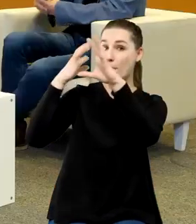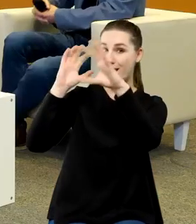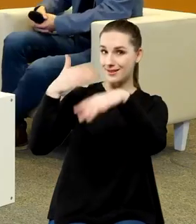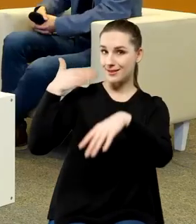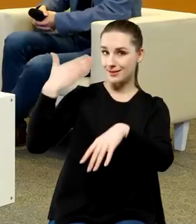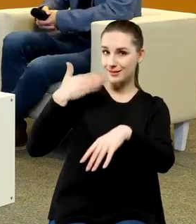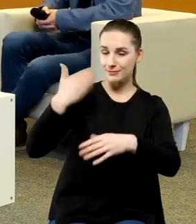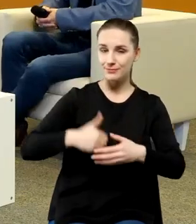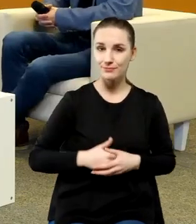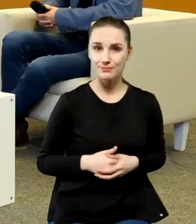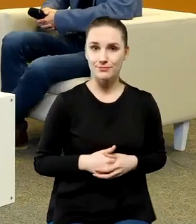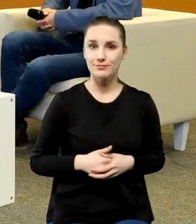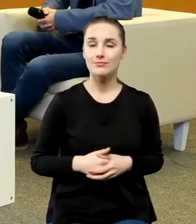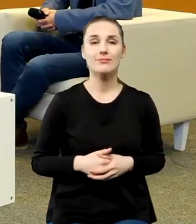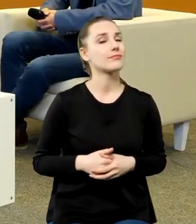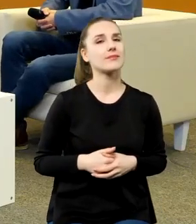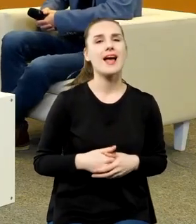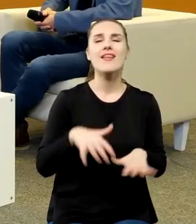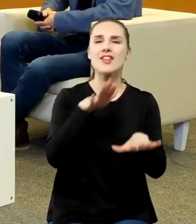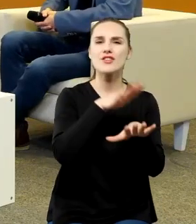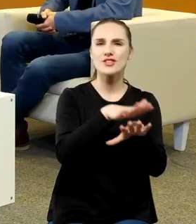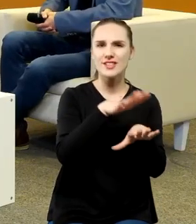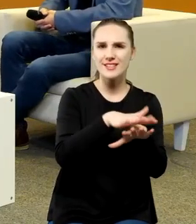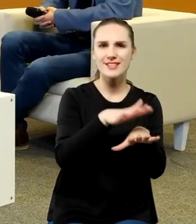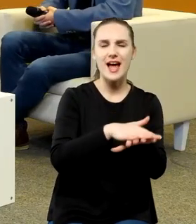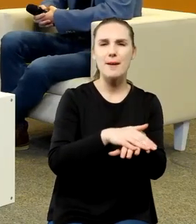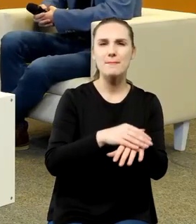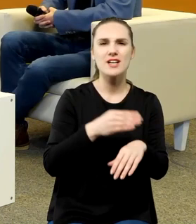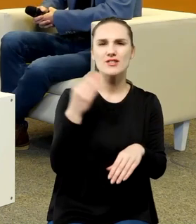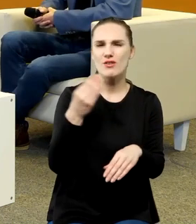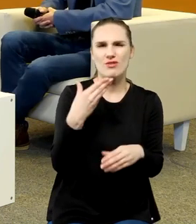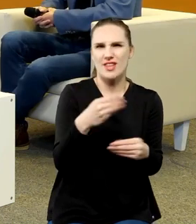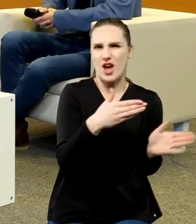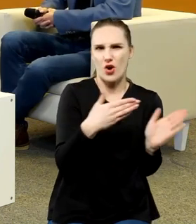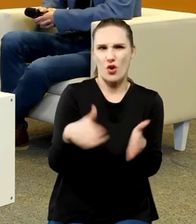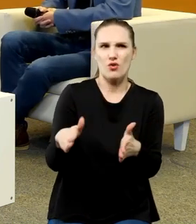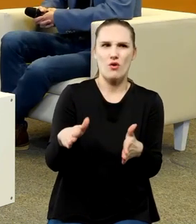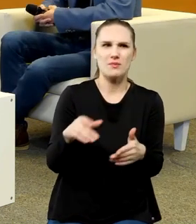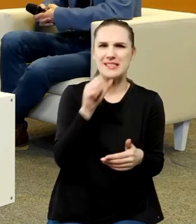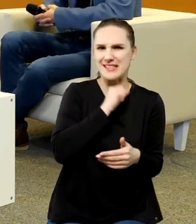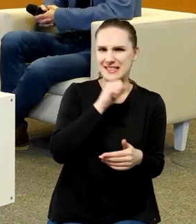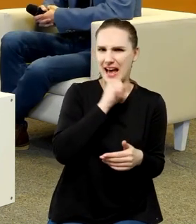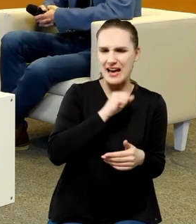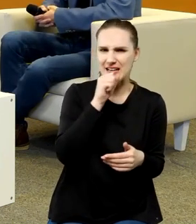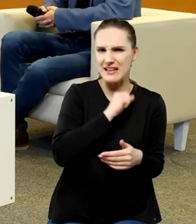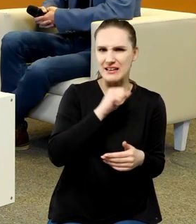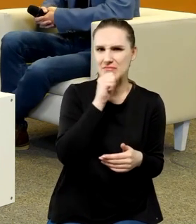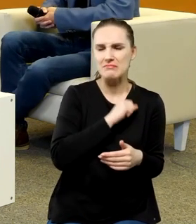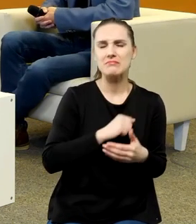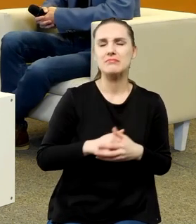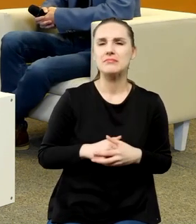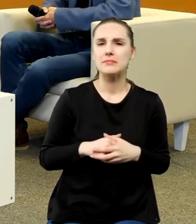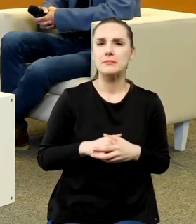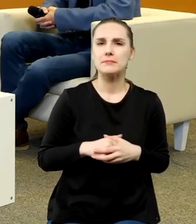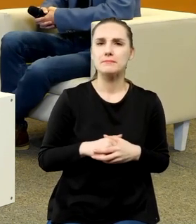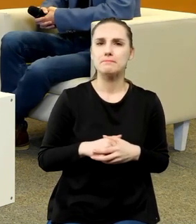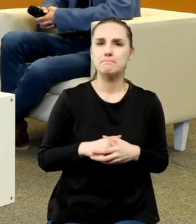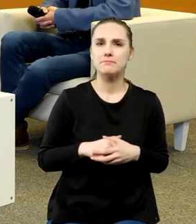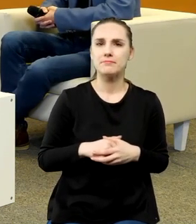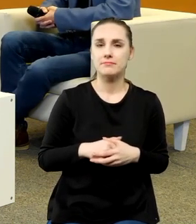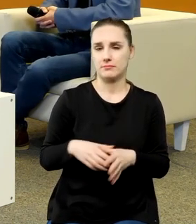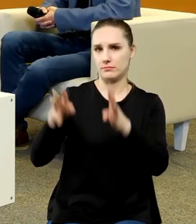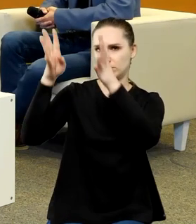wprowadzenie w system, który jest jeszcze dość skostniałe w Krakowie, jeśli chodzi o recepcję kopernikanizmu, tej